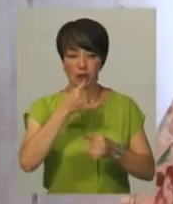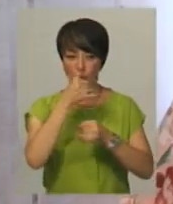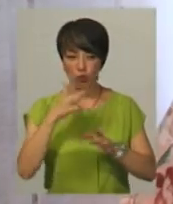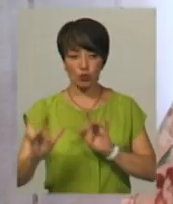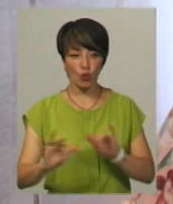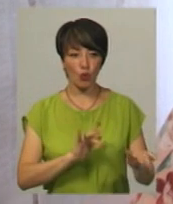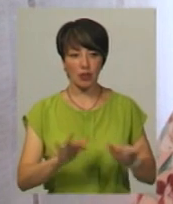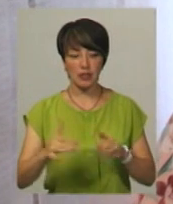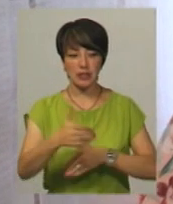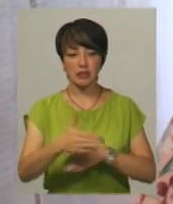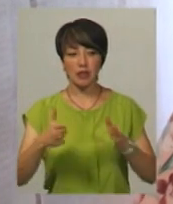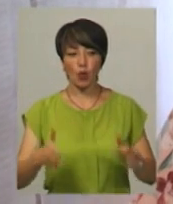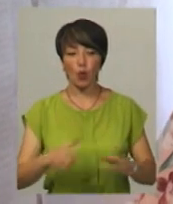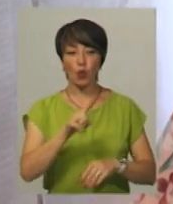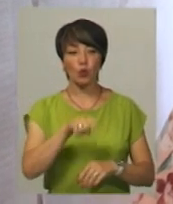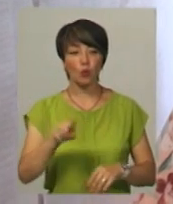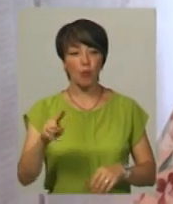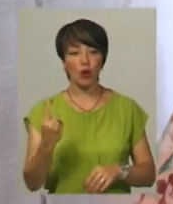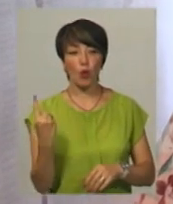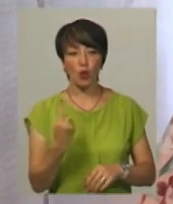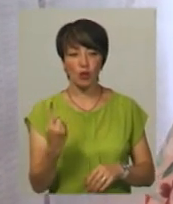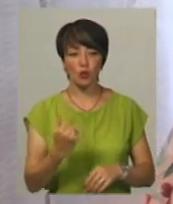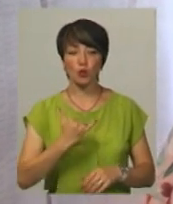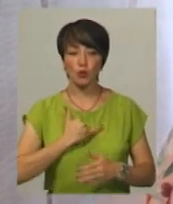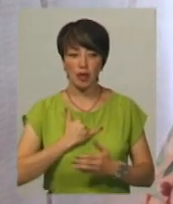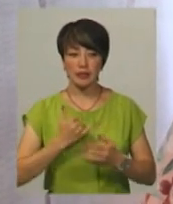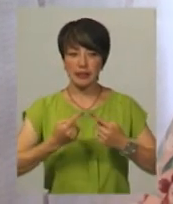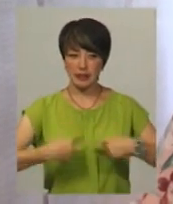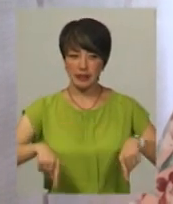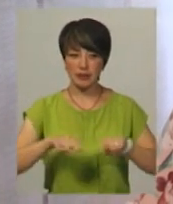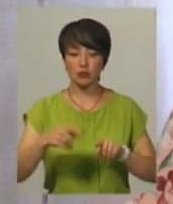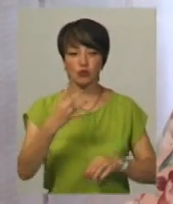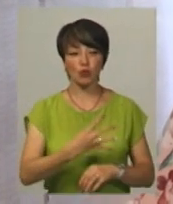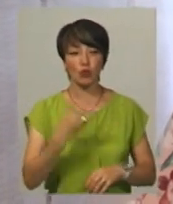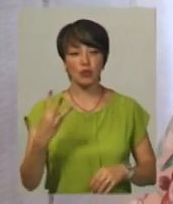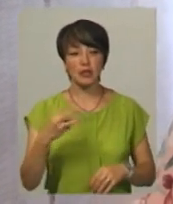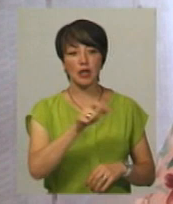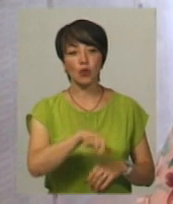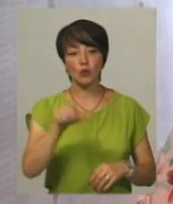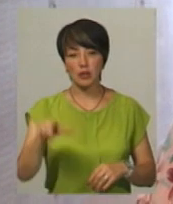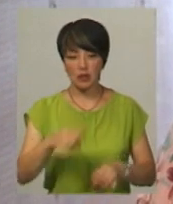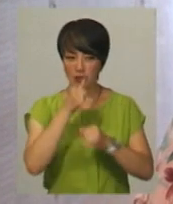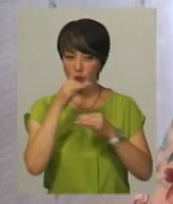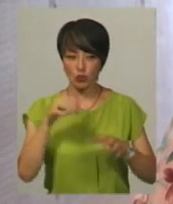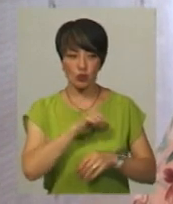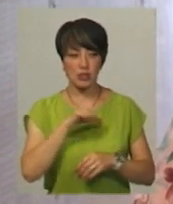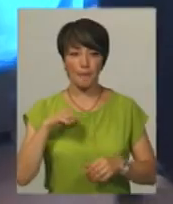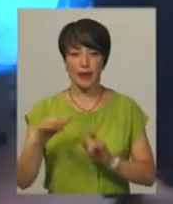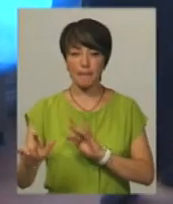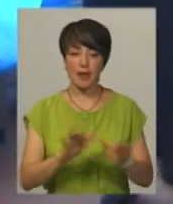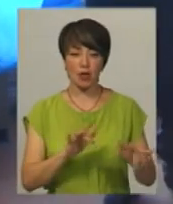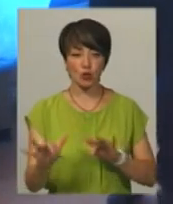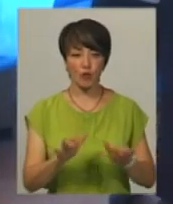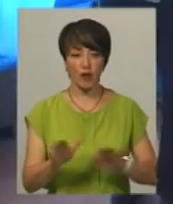З кринькою номер один. У нас знаходиться на нашій дільниці 43 людини, які не можуть самі пересуватися.